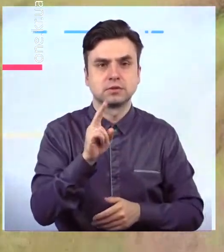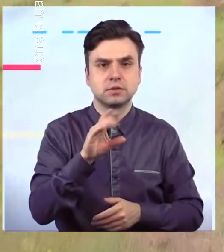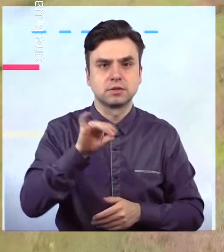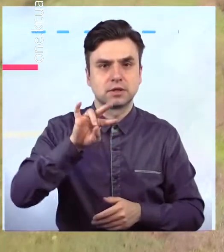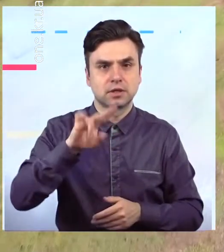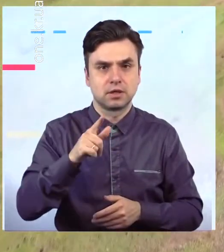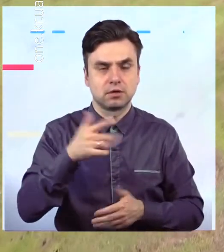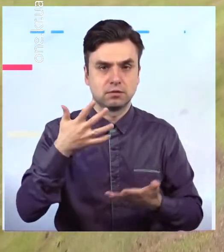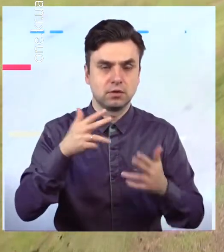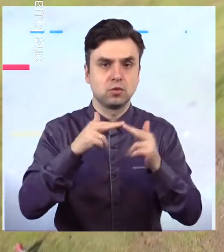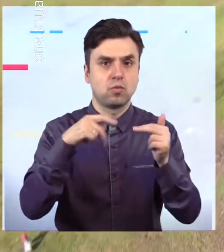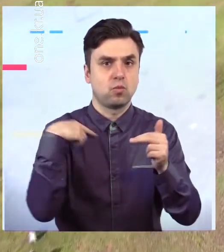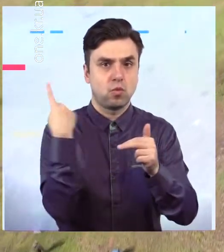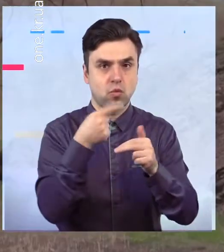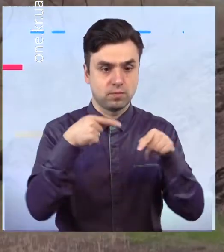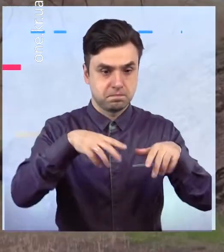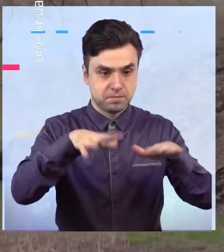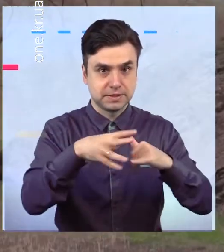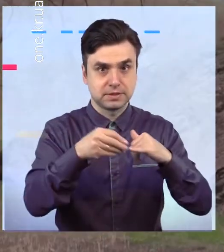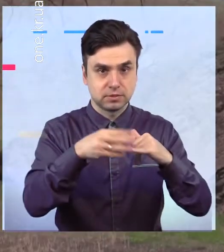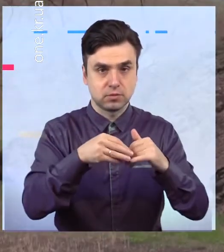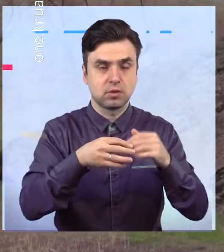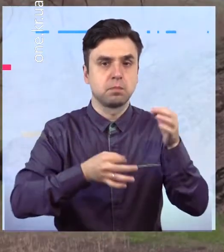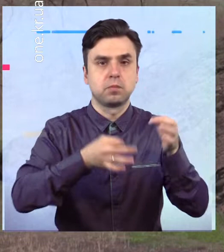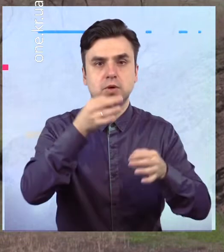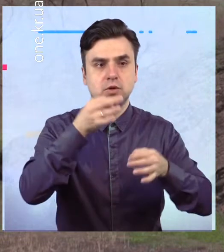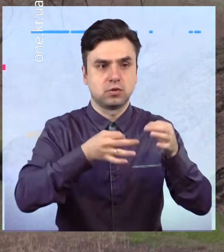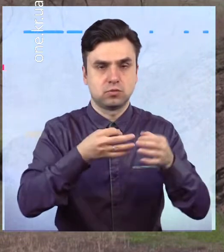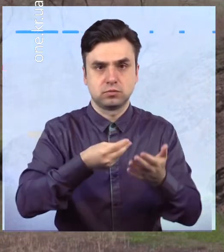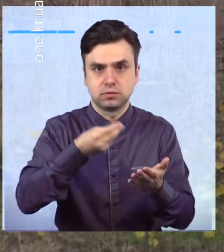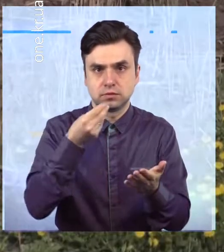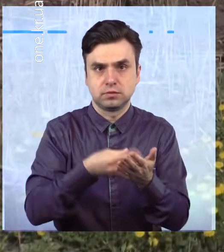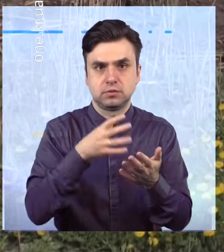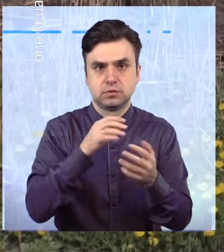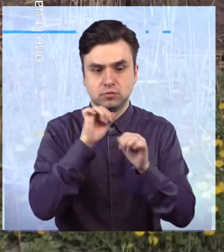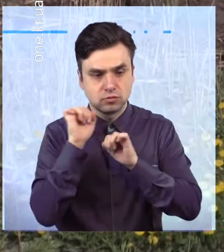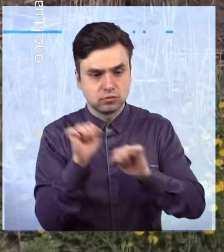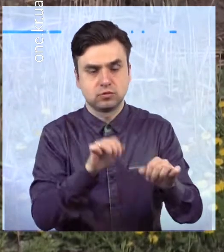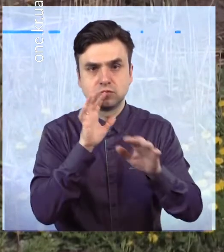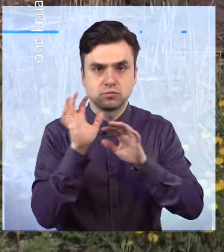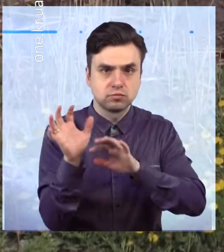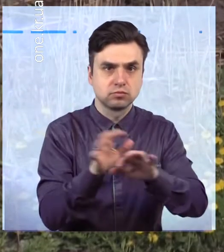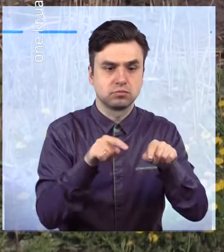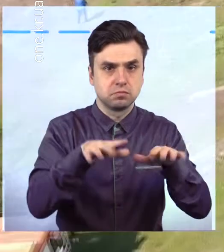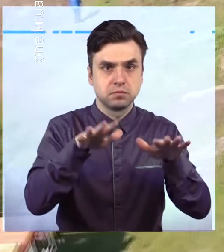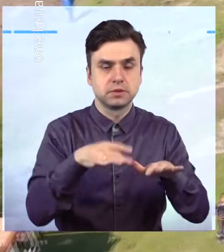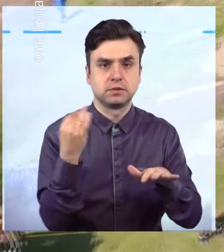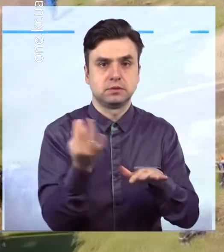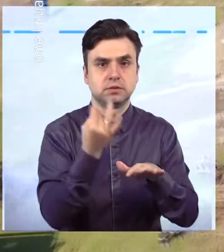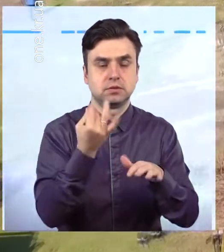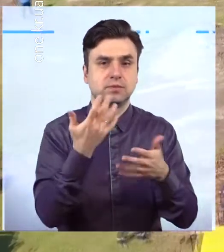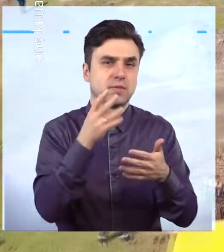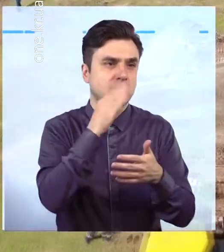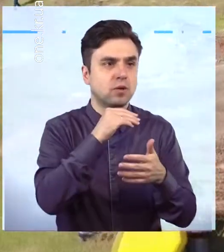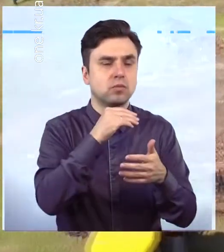'єктів природно-заповідного фонду Дніпропетровщини та геологічною пам'яткою природи місцевого значення, що за правом може стати цікавинкою, яка б